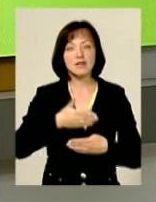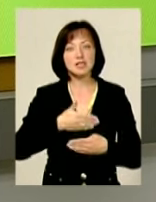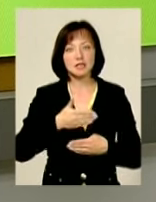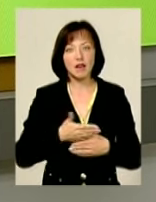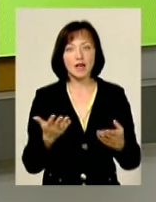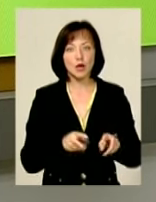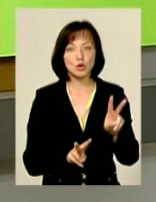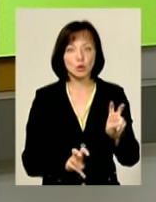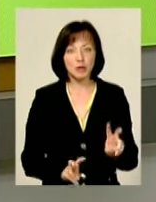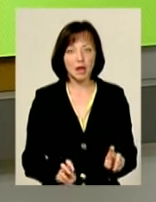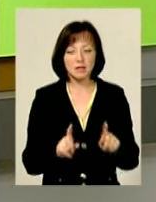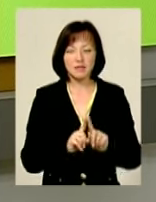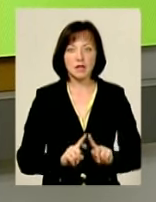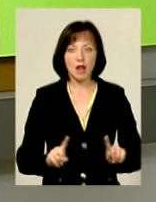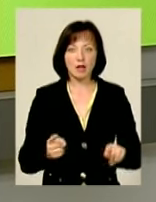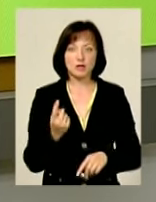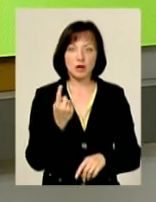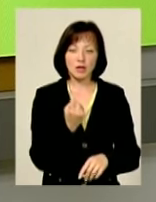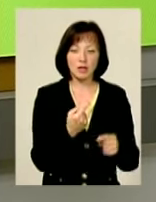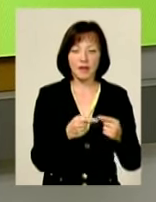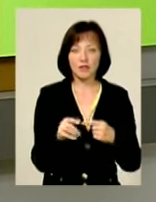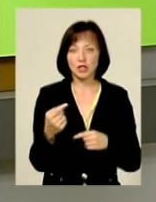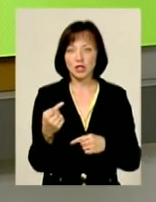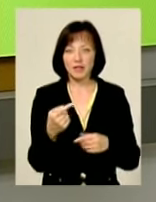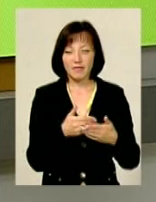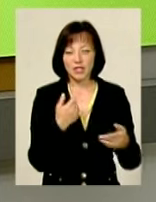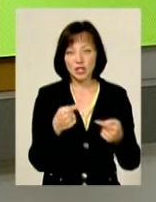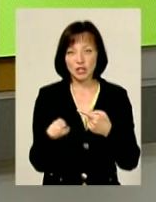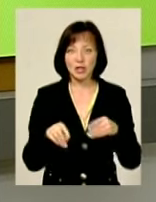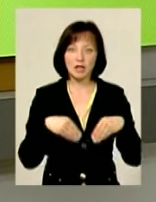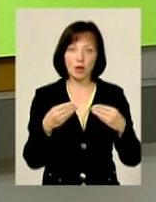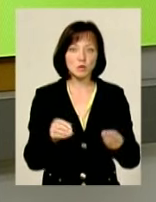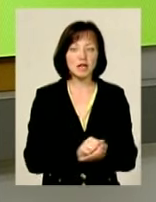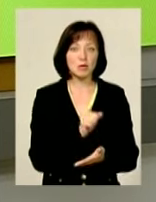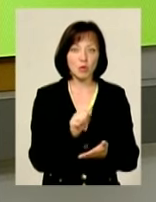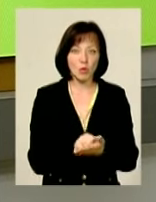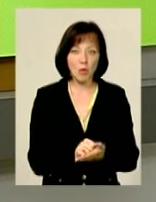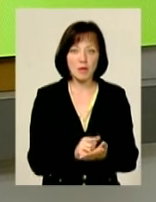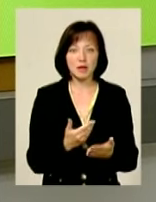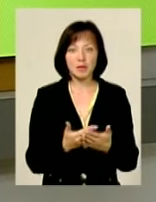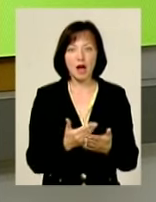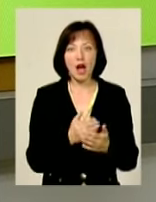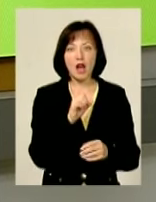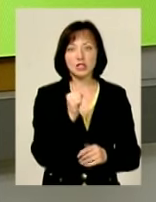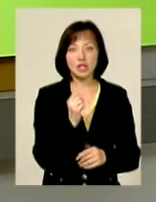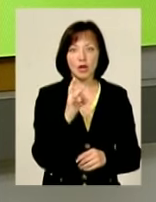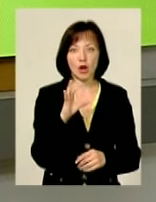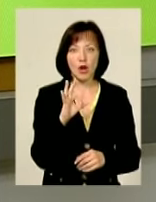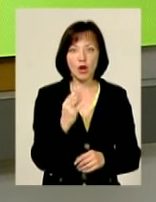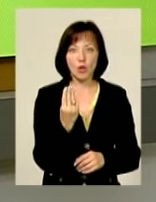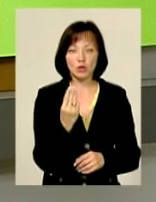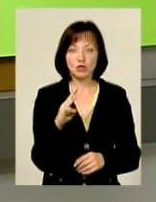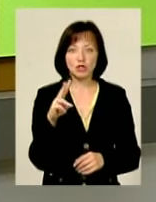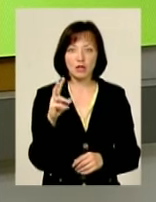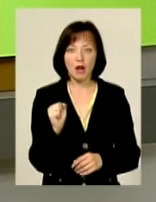в якісь номінації виділяється одна від іншої. І надаються відповідні дипломи. От Анжеліка Рошка, це професор, дуже